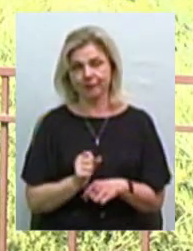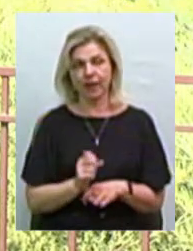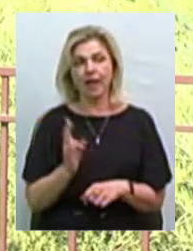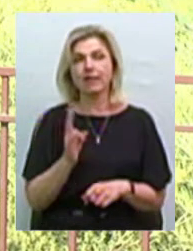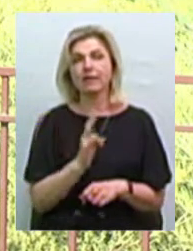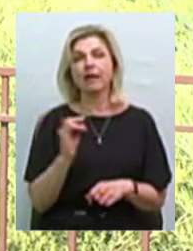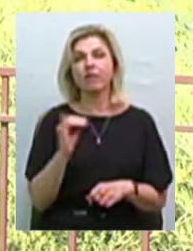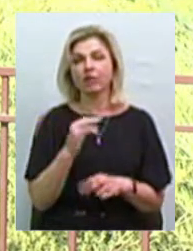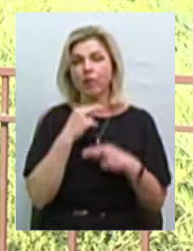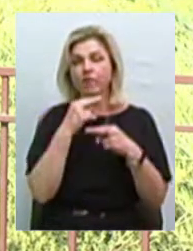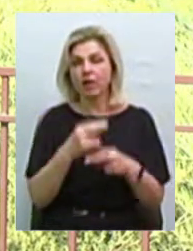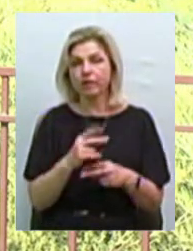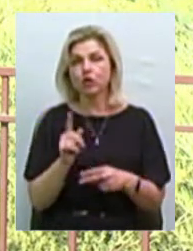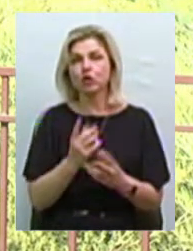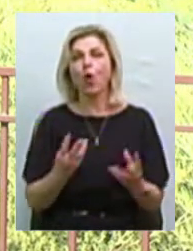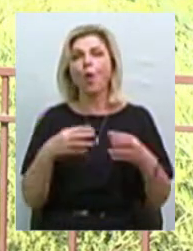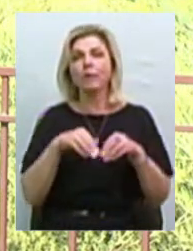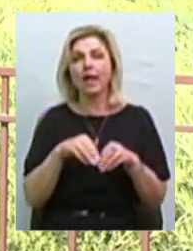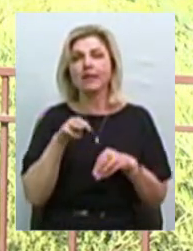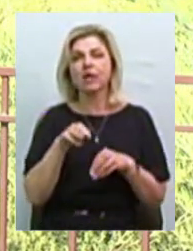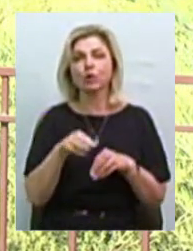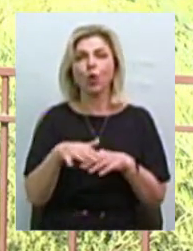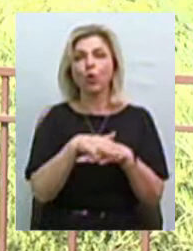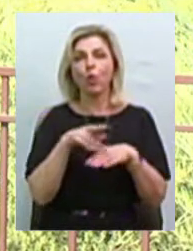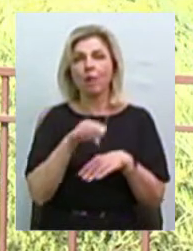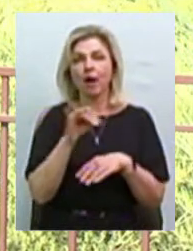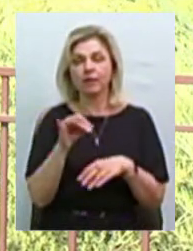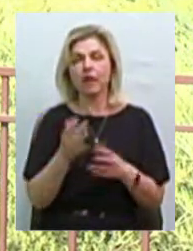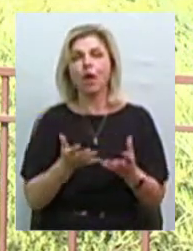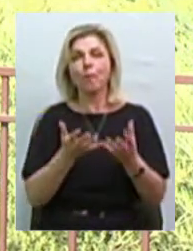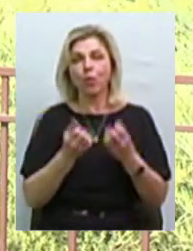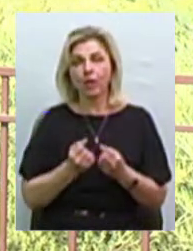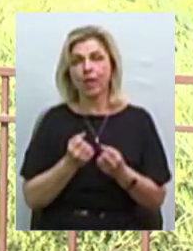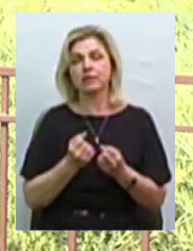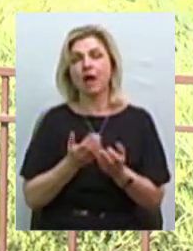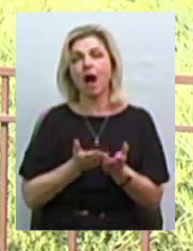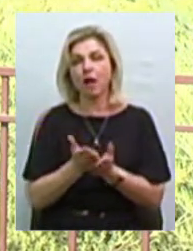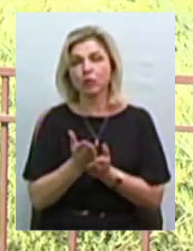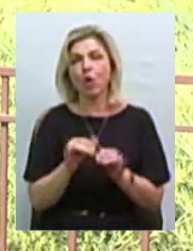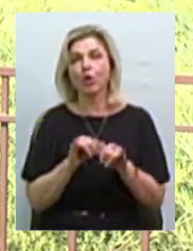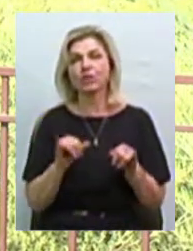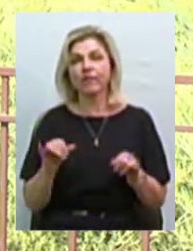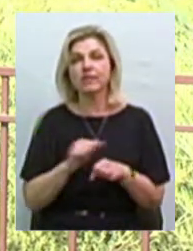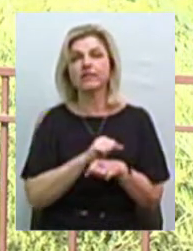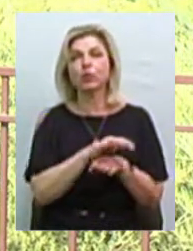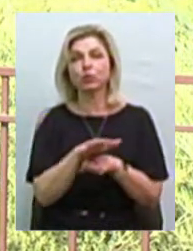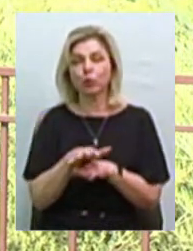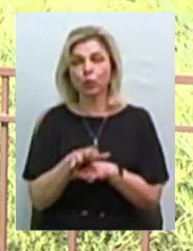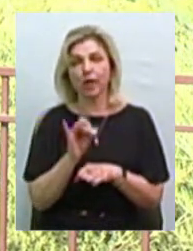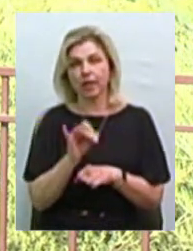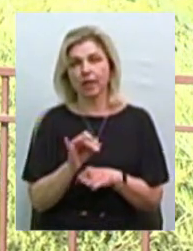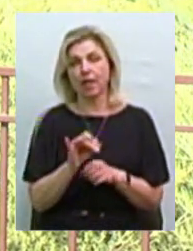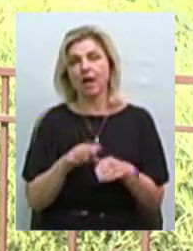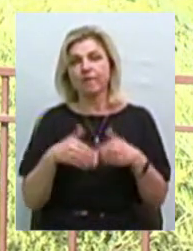Іванова звертає увагу, що об'єднані територіальні громади отримують освітню та соціальну галузі розвивати інфраструктуру. Із введенням